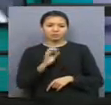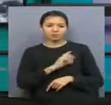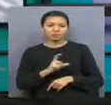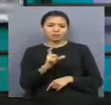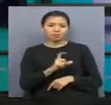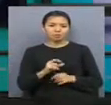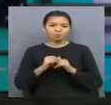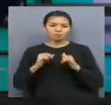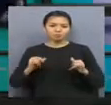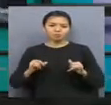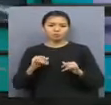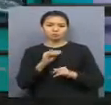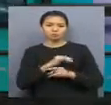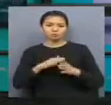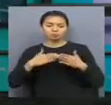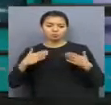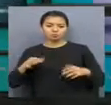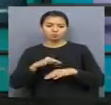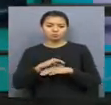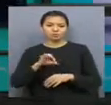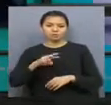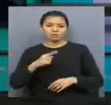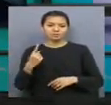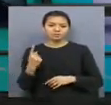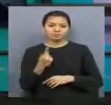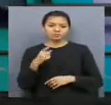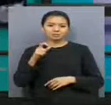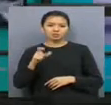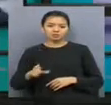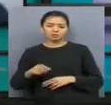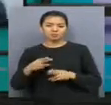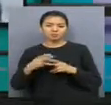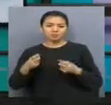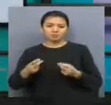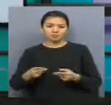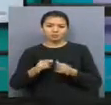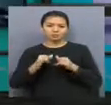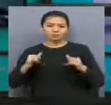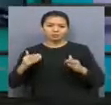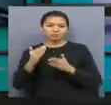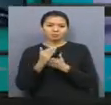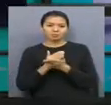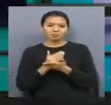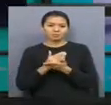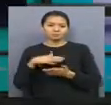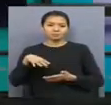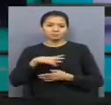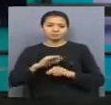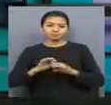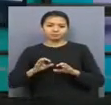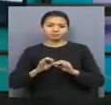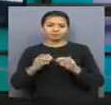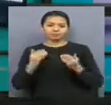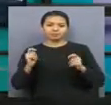экономикамен заңнаманы жетілдіру ұлтбірлігі азаматтардың қауіпсіздігін дамытуға бағытталған тармақтарға тоқталды.